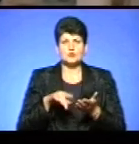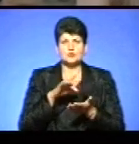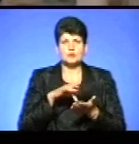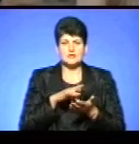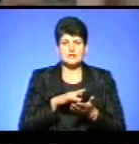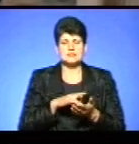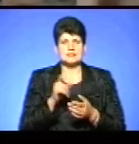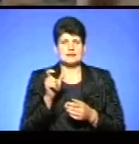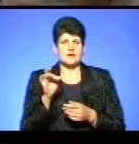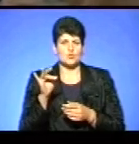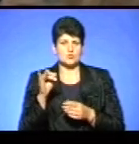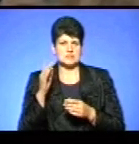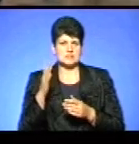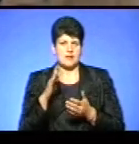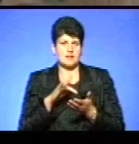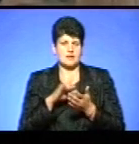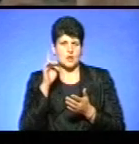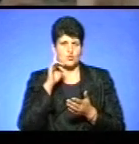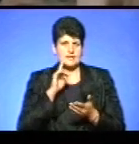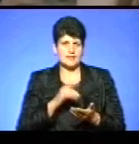світу – Єрусалим. Ось вона.